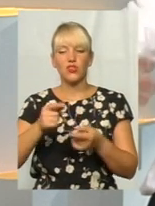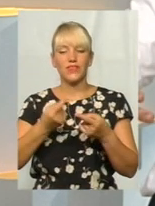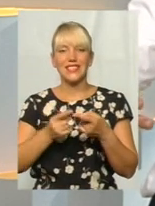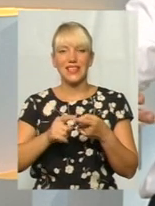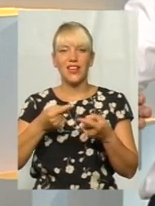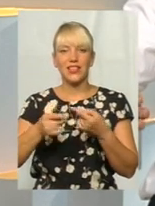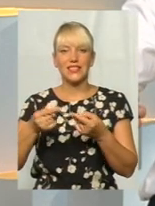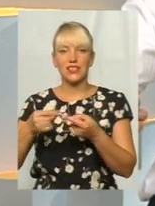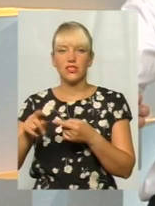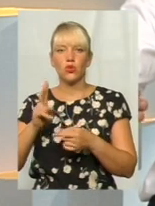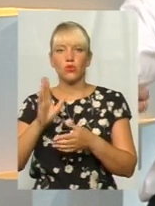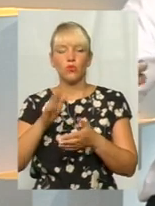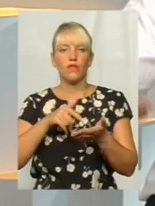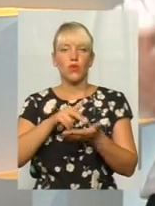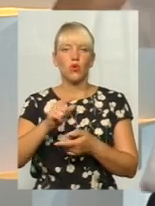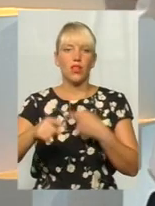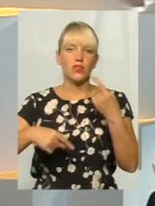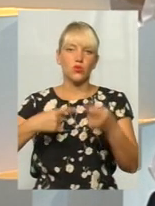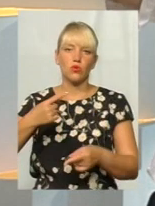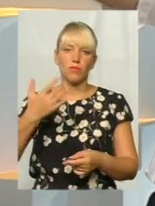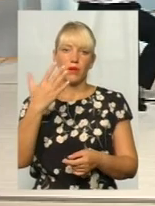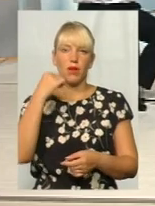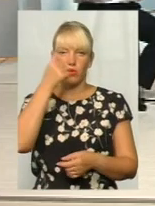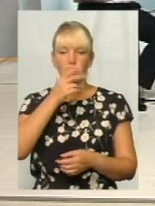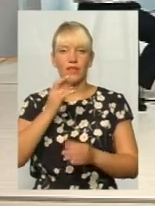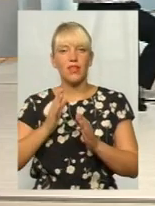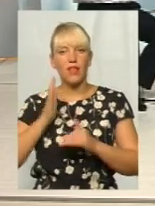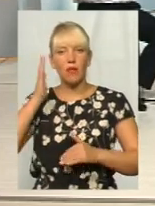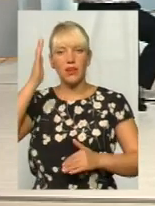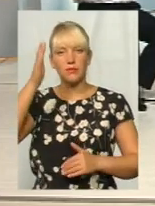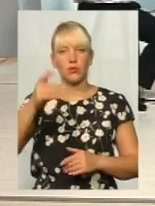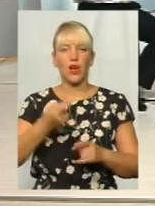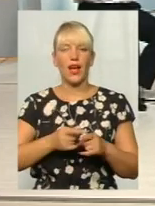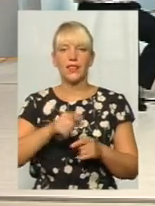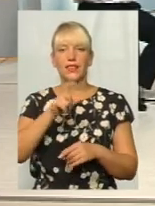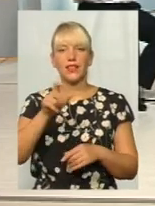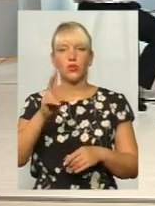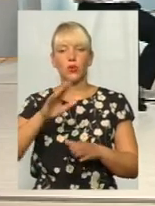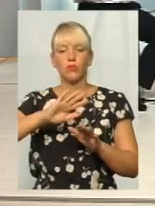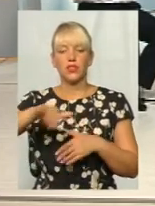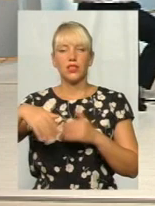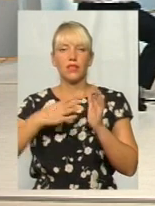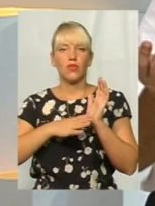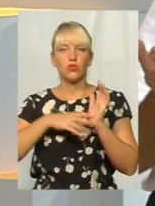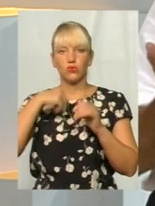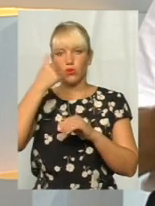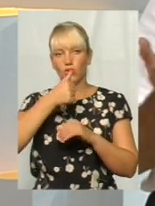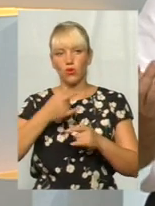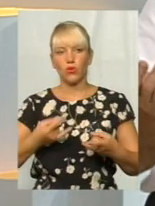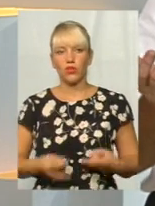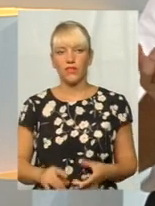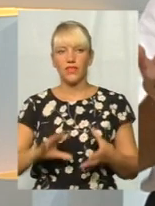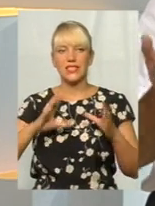виходити наступні 5 років на пенсію. і, звичайно, на перспективу. Ну, а тих, хто після 90-го року народження, ну, взагалі важко